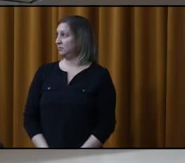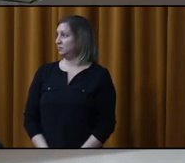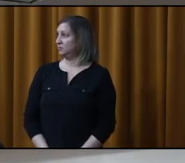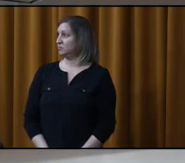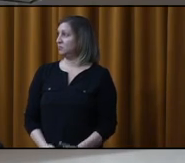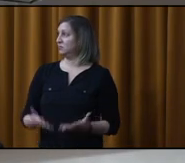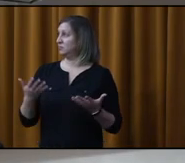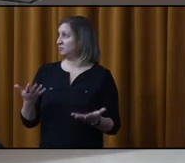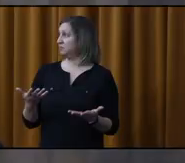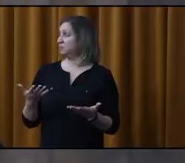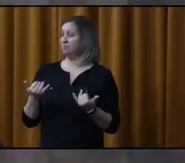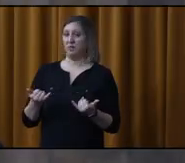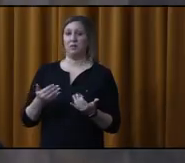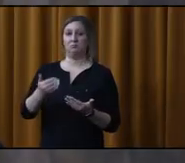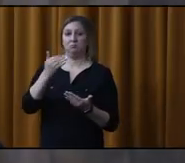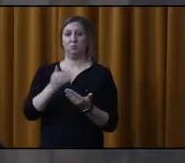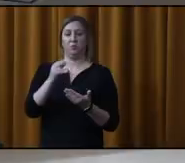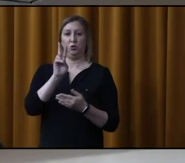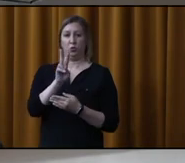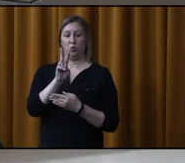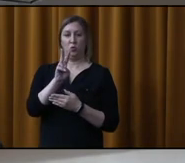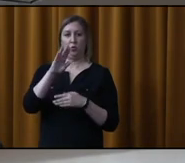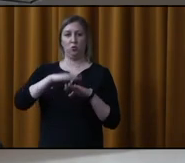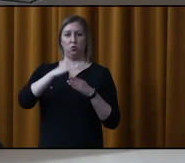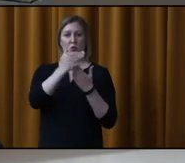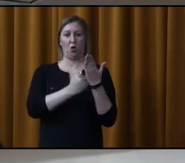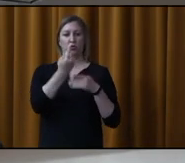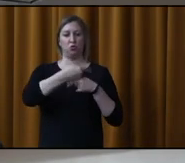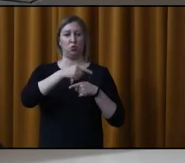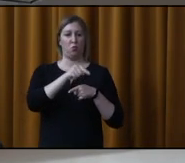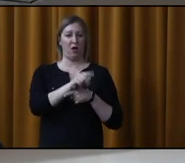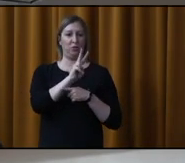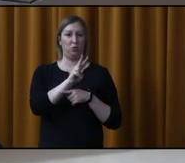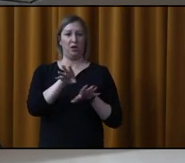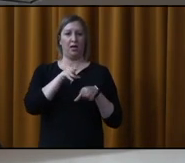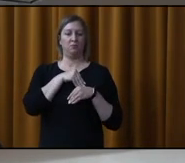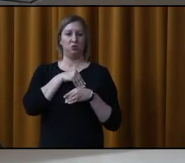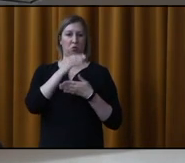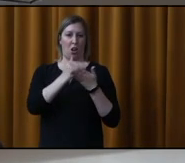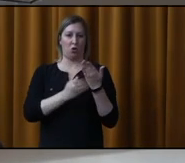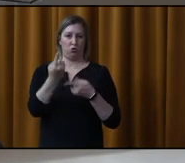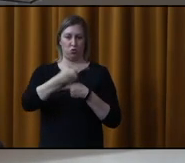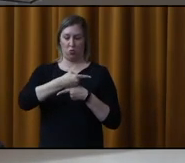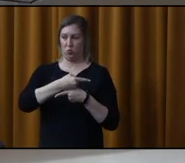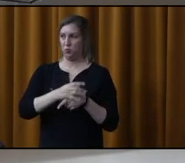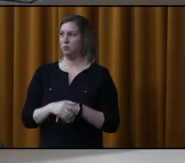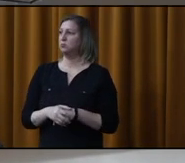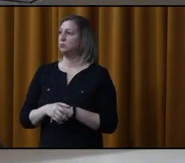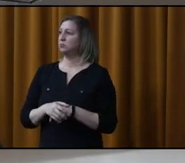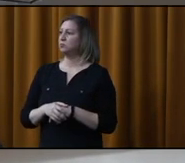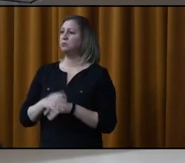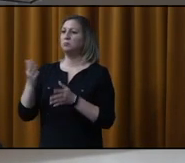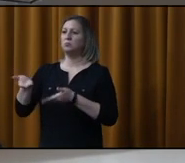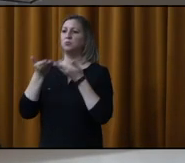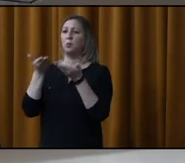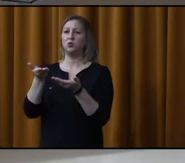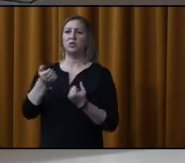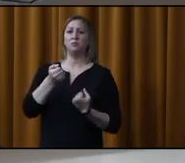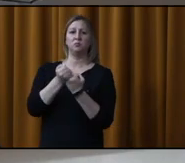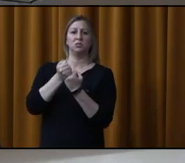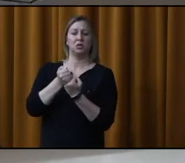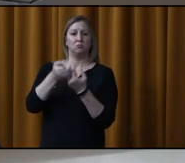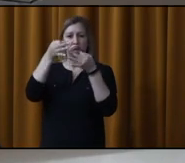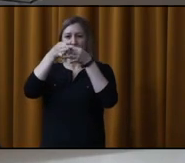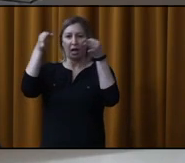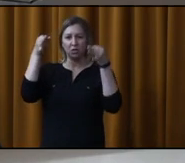Alors, on passe maintenant au point 2 de l'ordre du jour, donc l'adoption de l'ordre du jour. Alors, il serait proposé, puis il résolu d